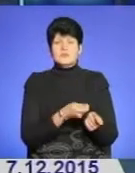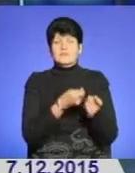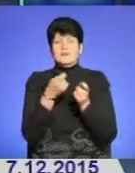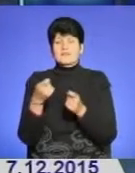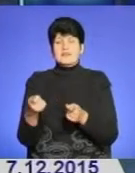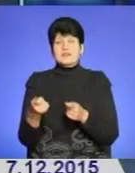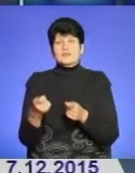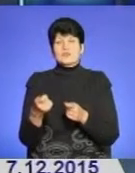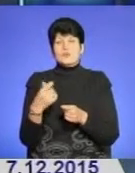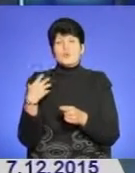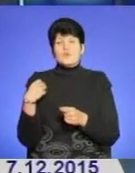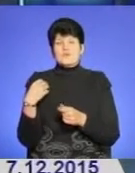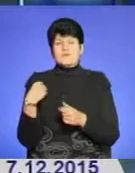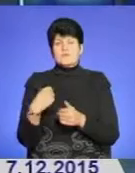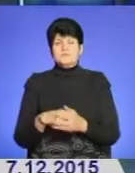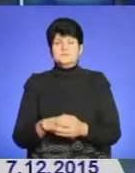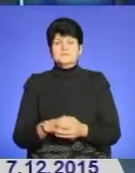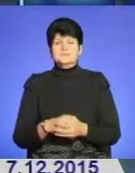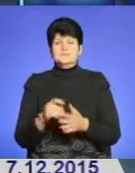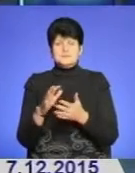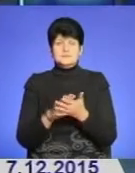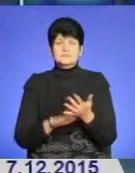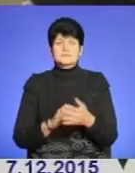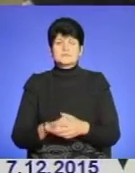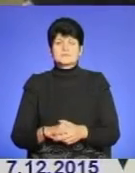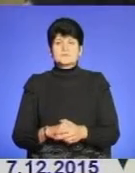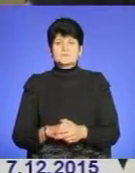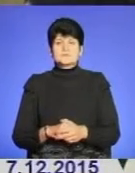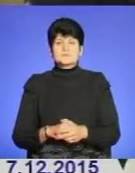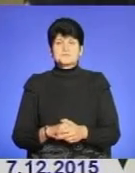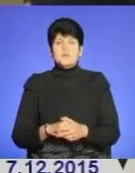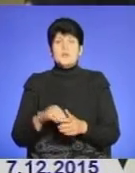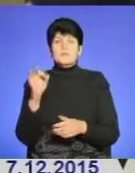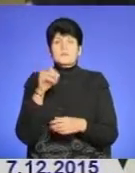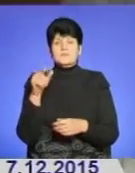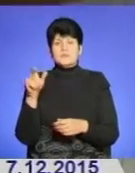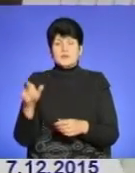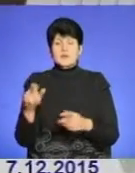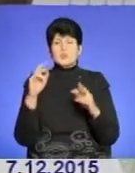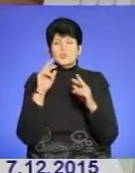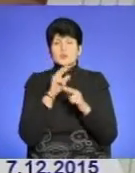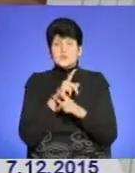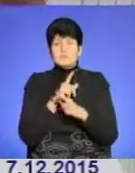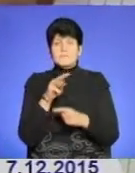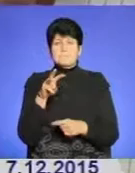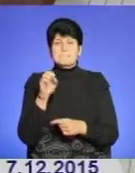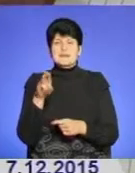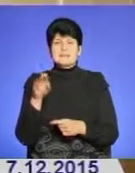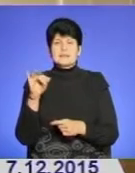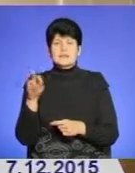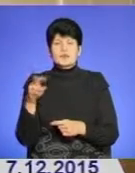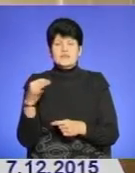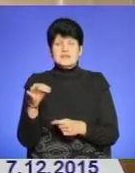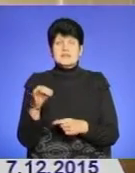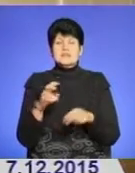центру, розташованого у Львові. Подробиці дізнайтесь із сюжету. Про пацієнтів, які утруїлися метиловим спиртом, працівникам